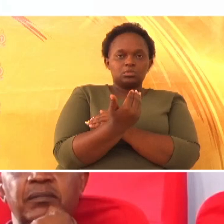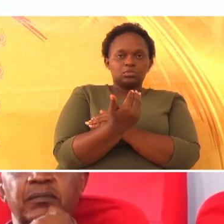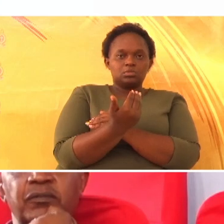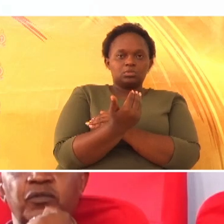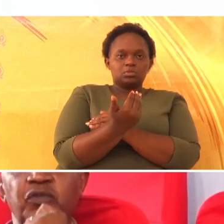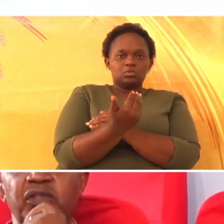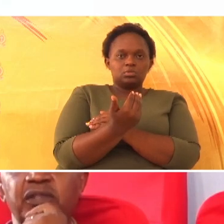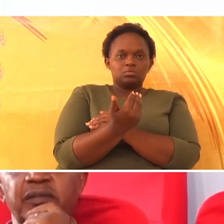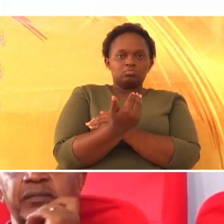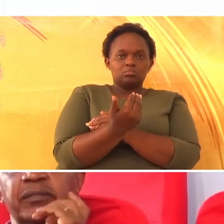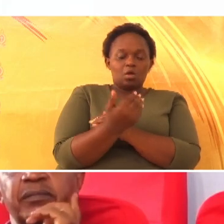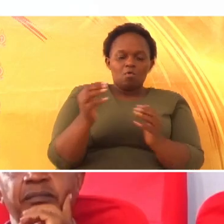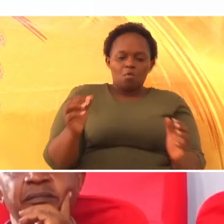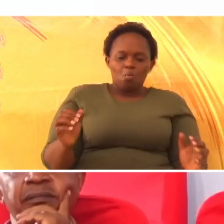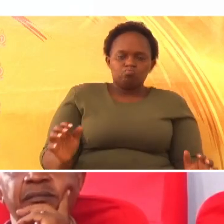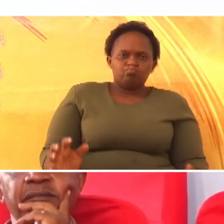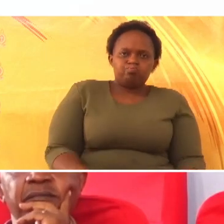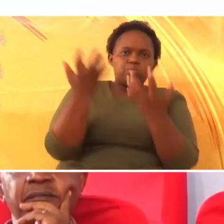morning.